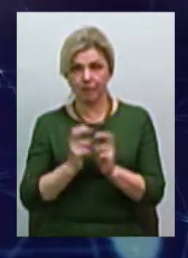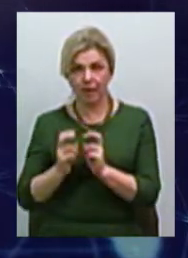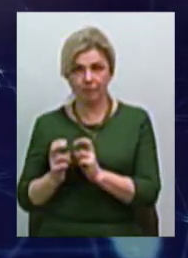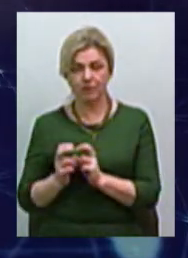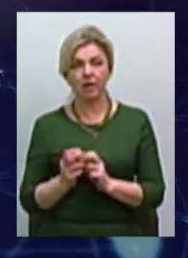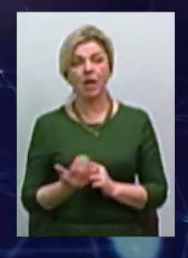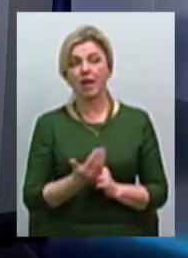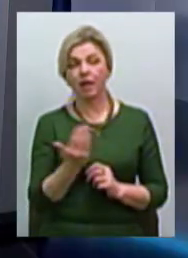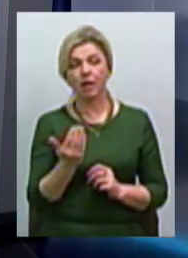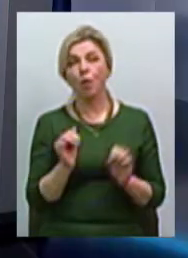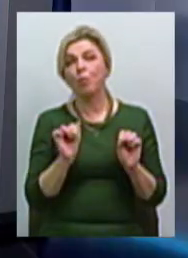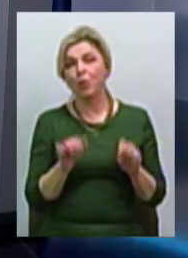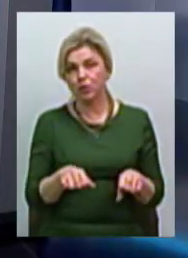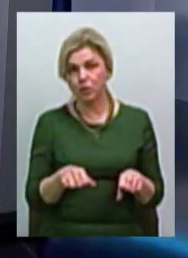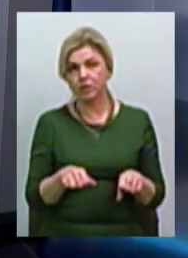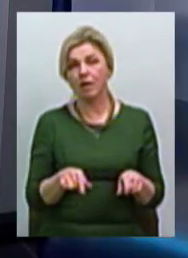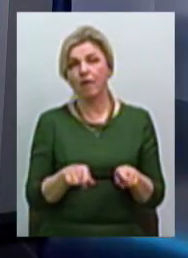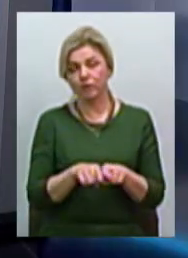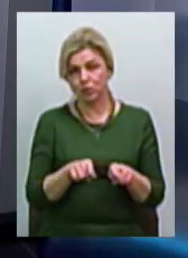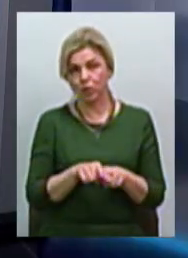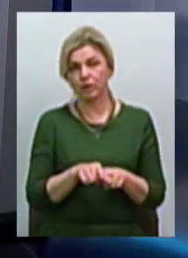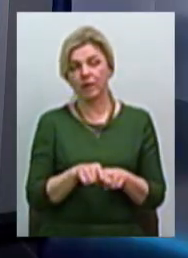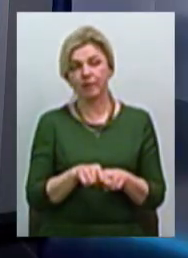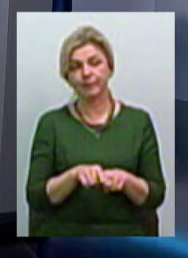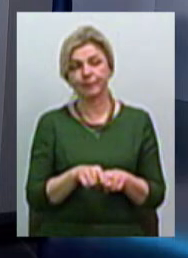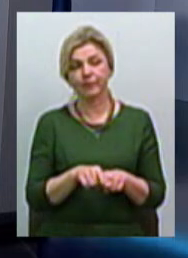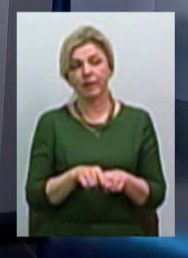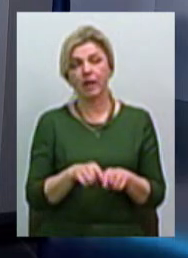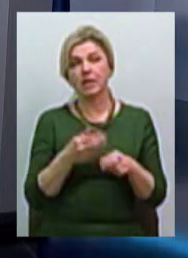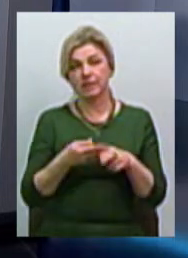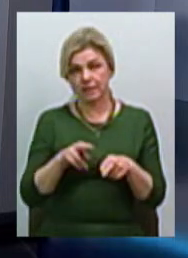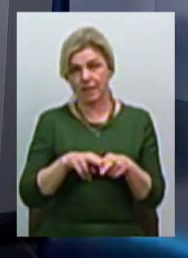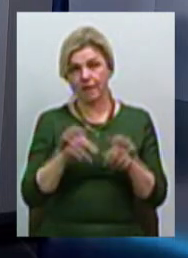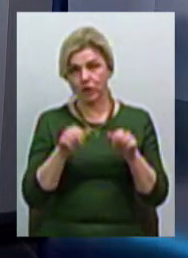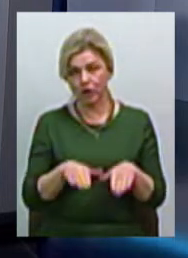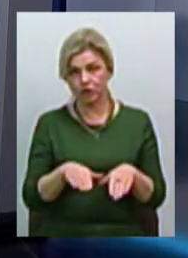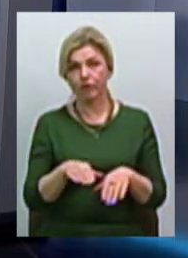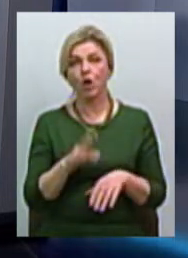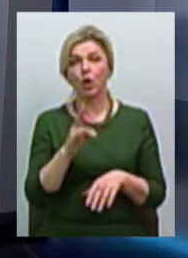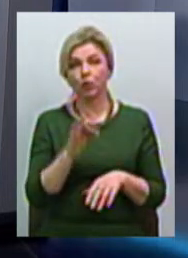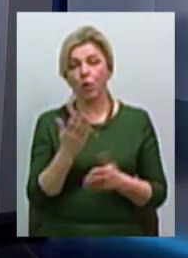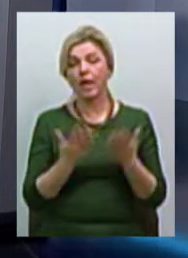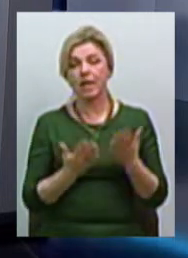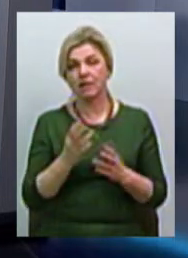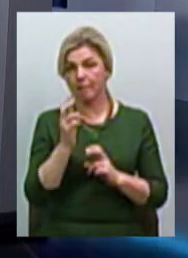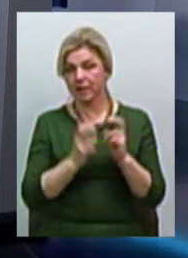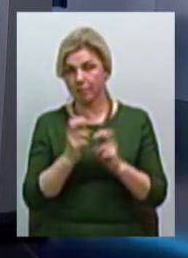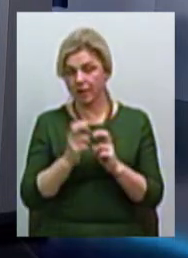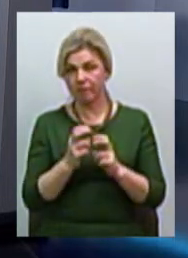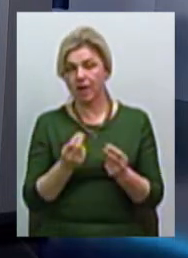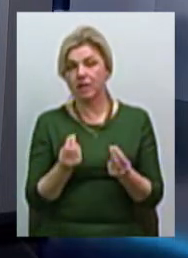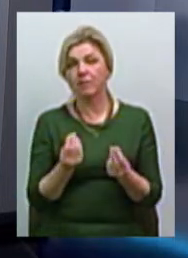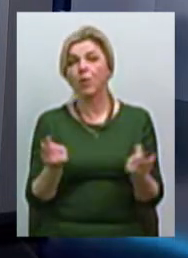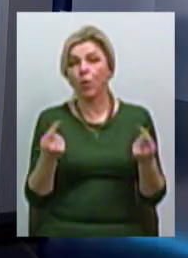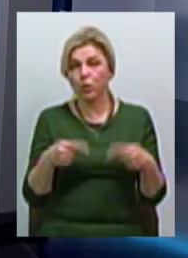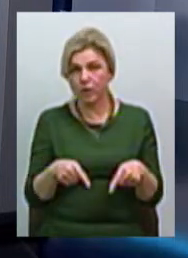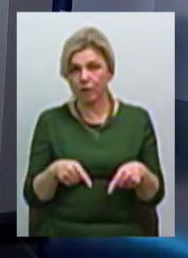можуть, все ж таки, певним чином, ці проблеми вирішувати. Хоча, зазвичай, якщо підприємство збанкрутило,